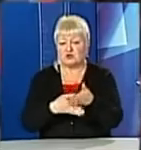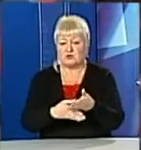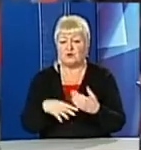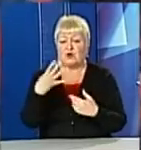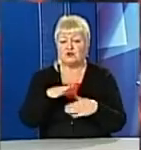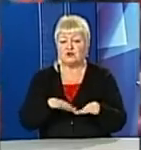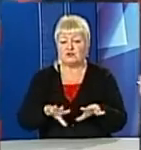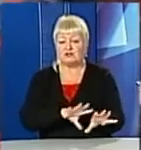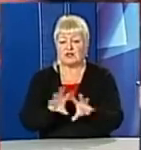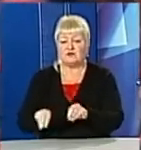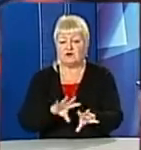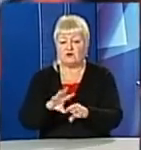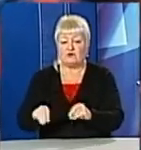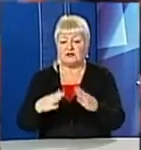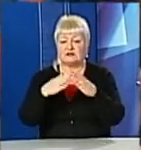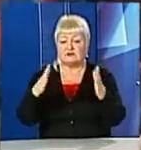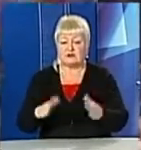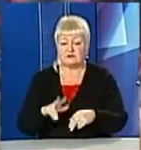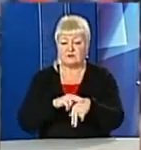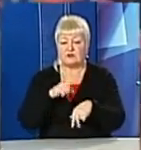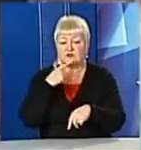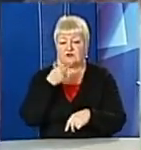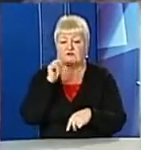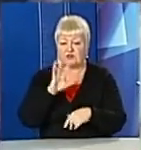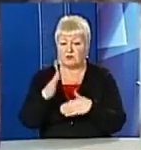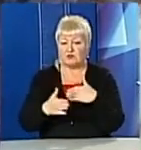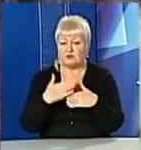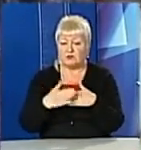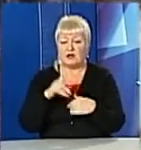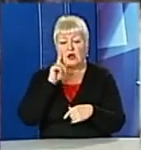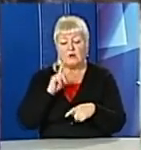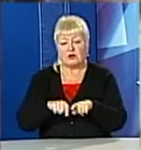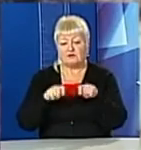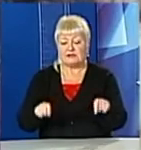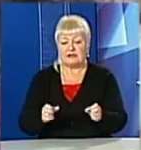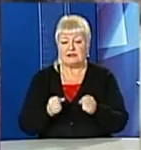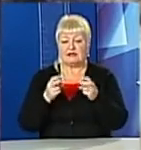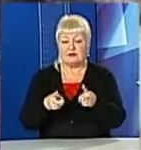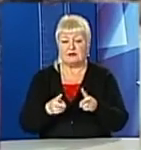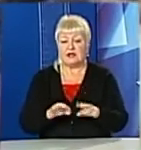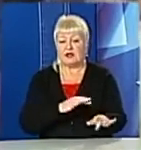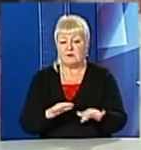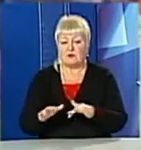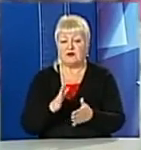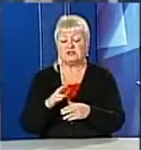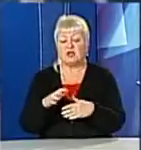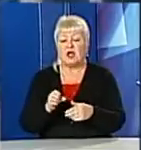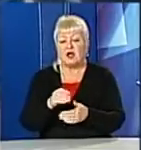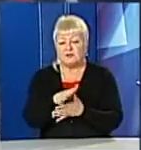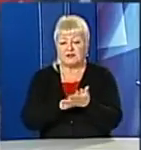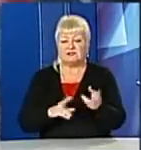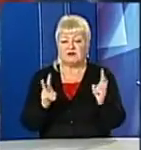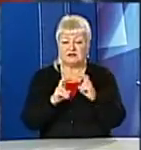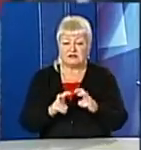евакуювали з приміщення. В поліції кажуть, винних покарають, поки відкрили кримінальне провадження та триває слідство. Однак за інцидент